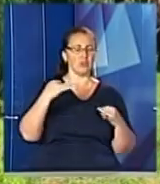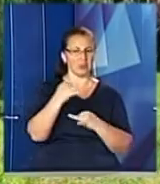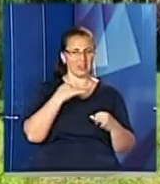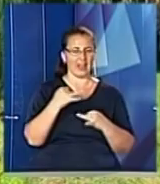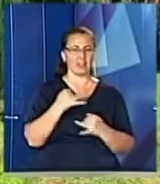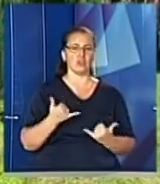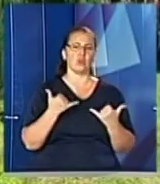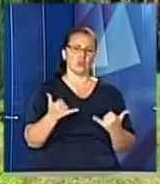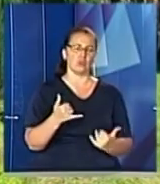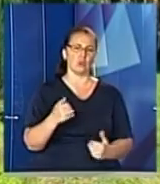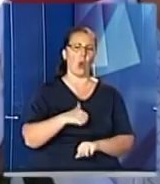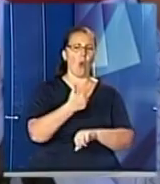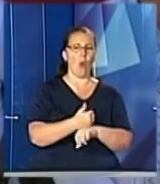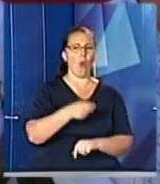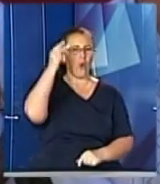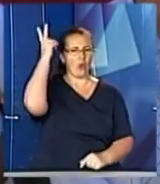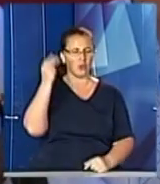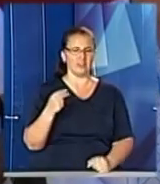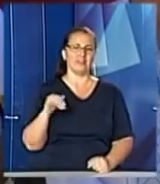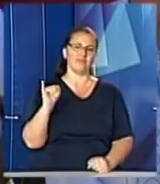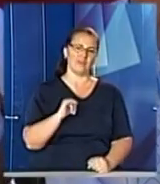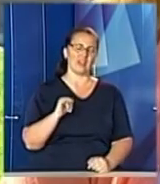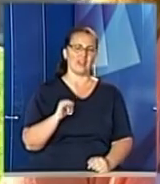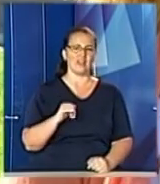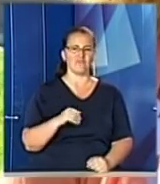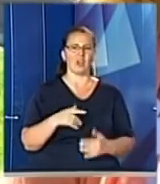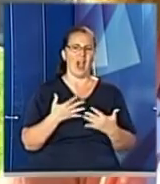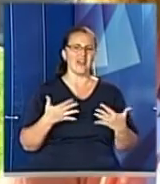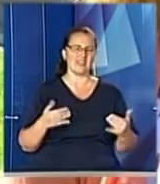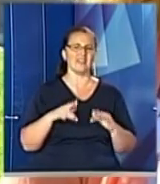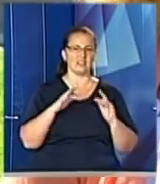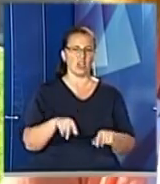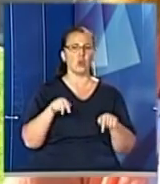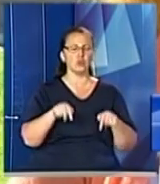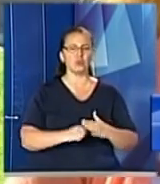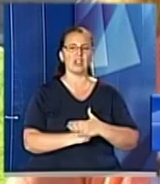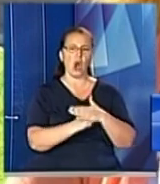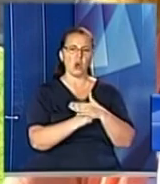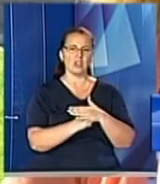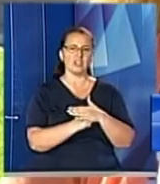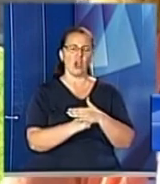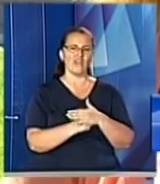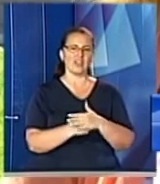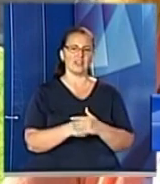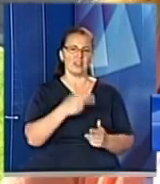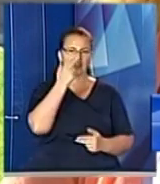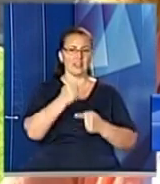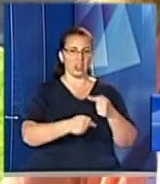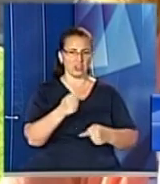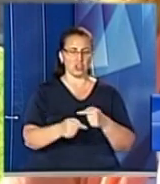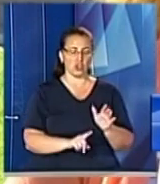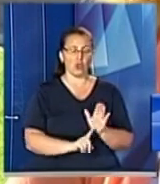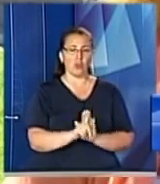річниці козацького повстання під проводом гетьмана Павла Бута. Тут на основі традицій, які має започаткувала ця земля,